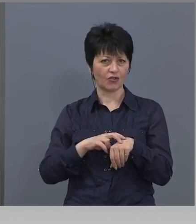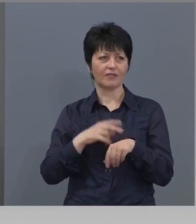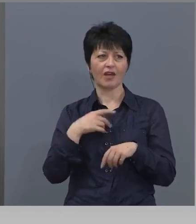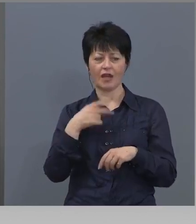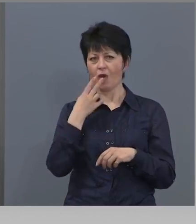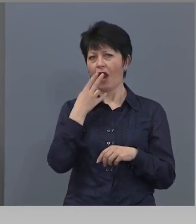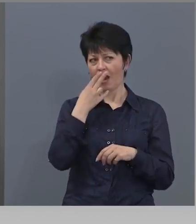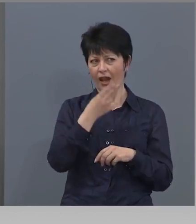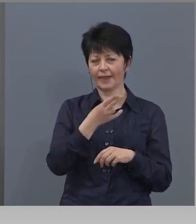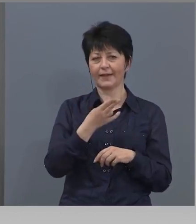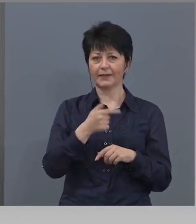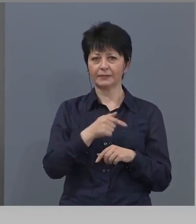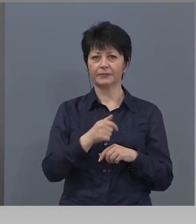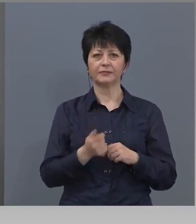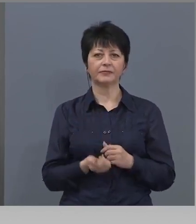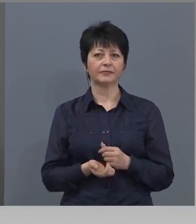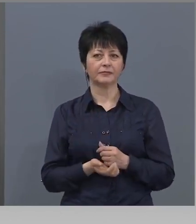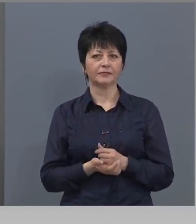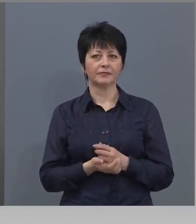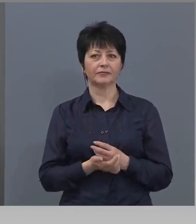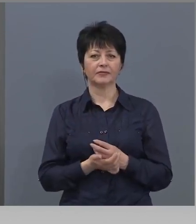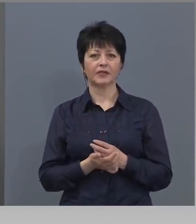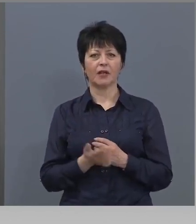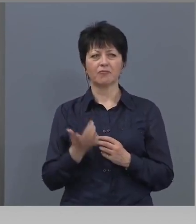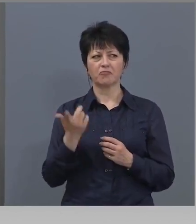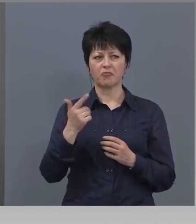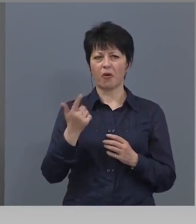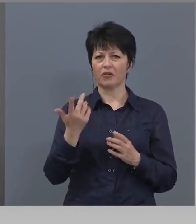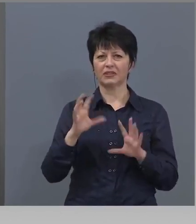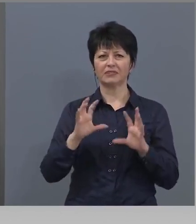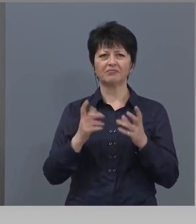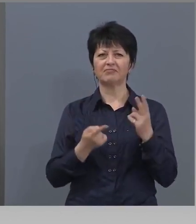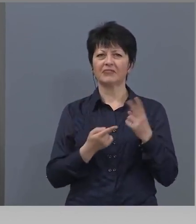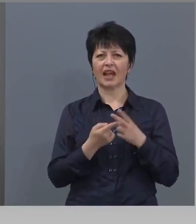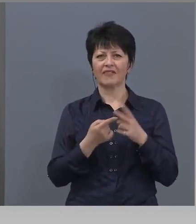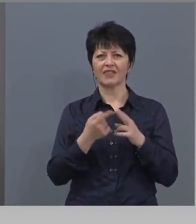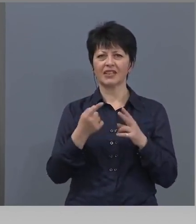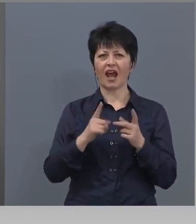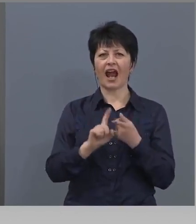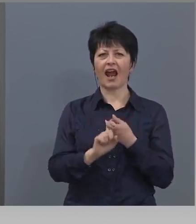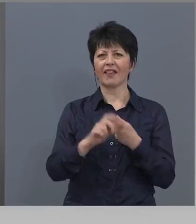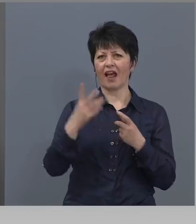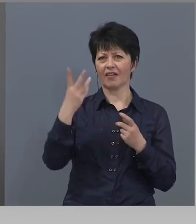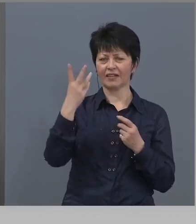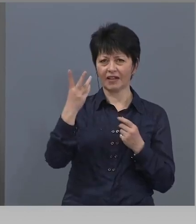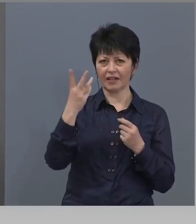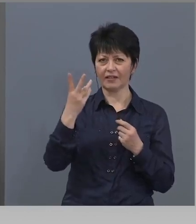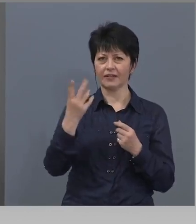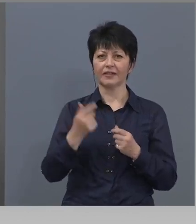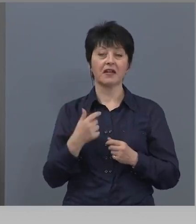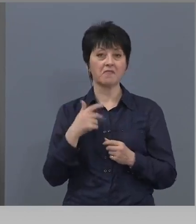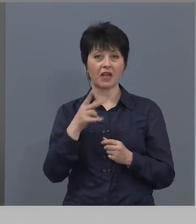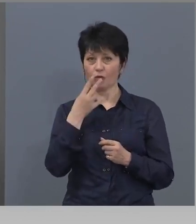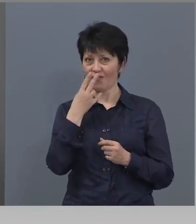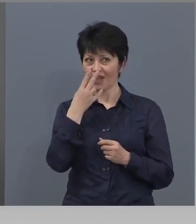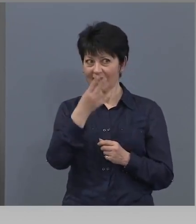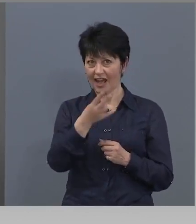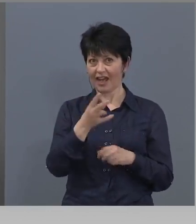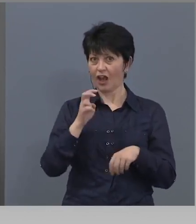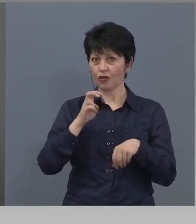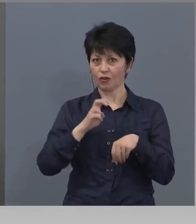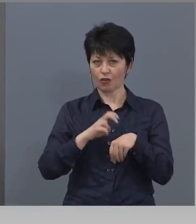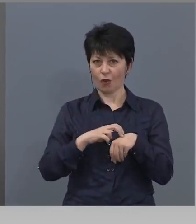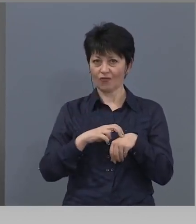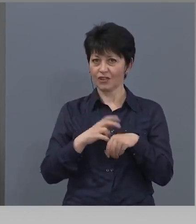тогава по канал 3, мисля, че даваха директно. Като го видях, Дончев, как